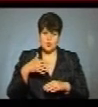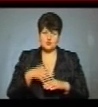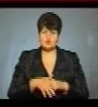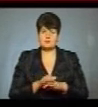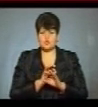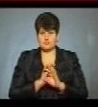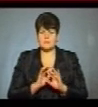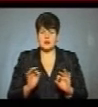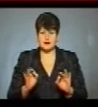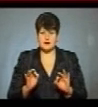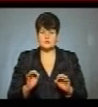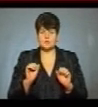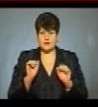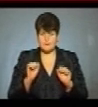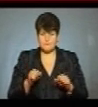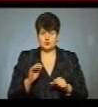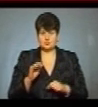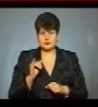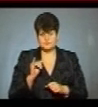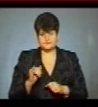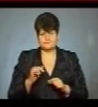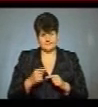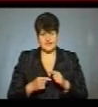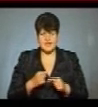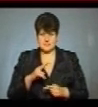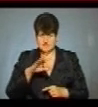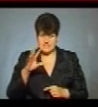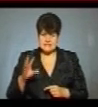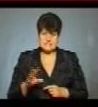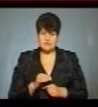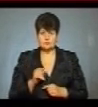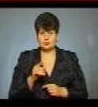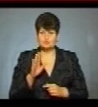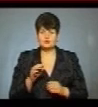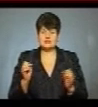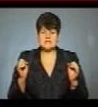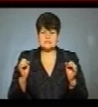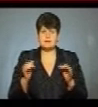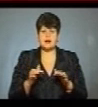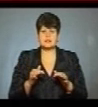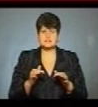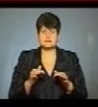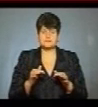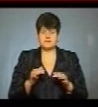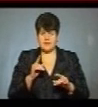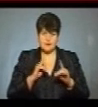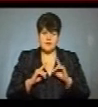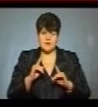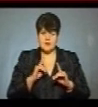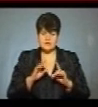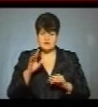прекрасно, які можуть бути негативні наслідки загалом. Тому буде збиратися Рада